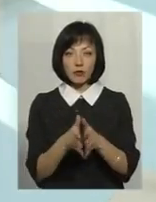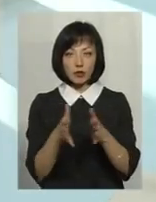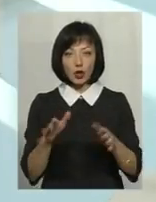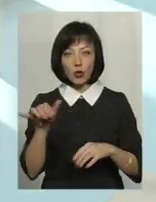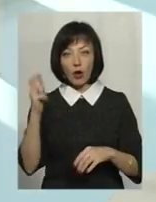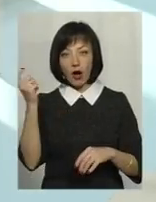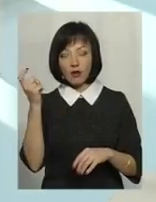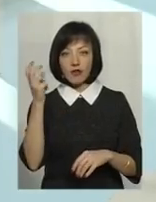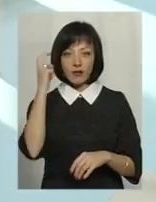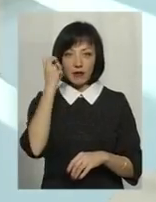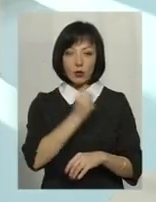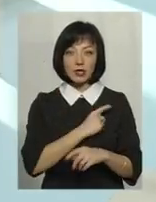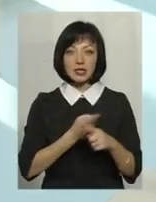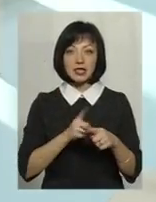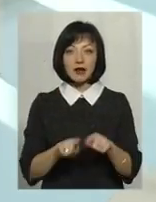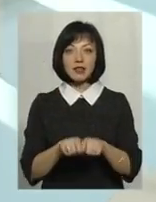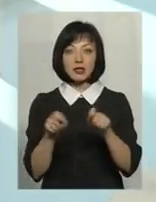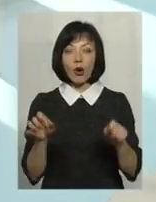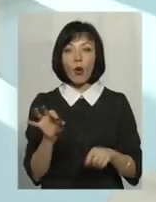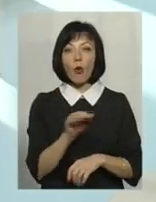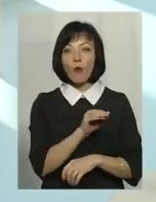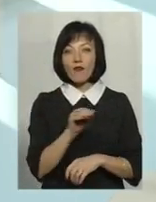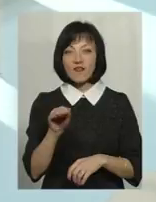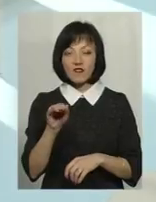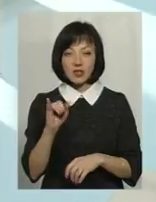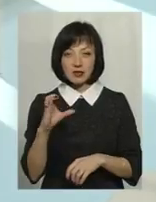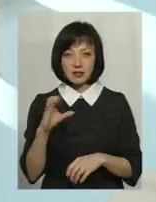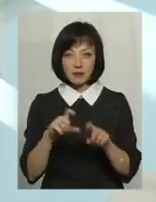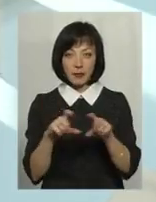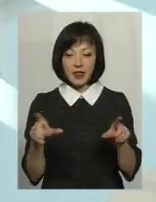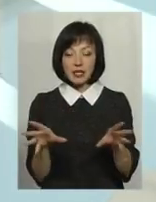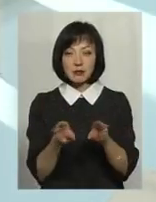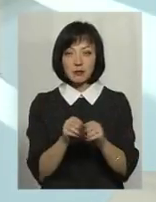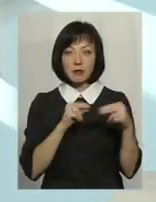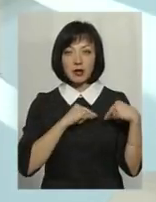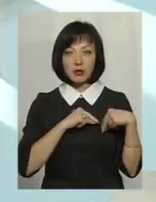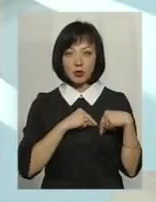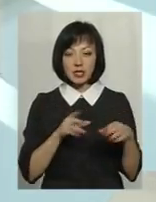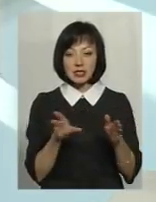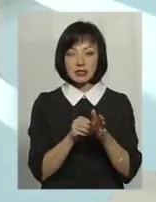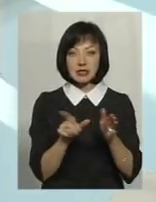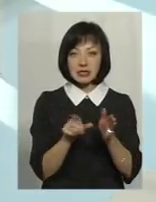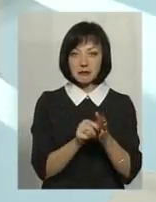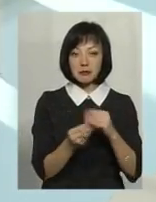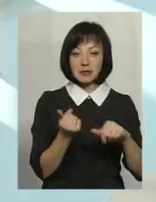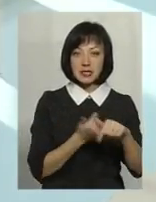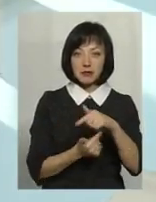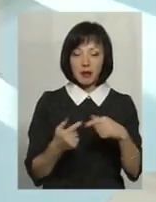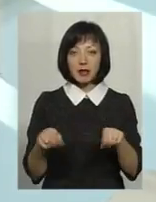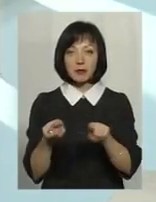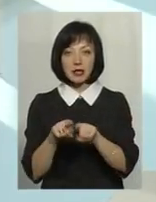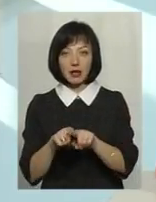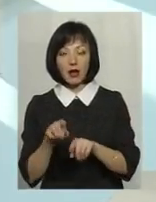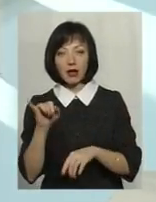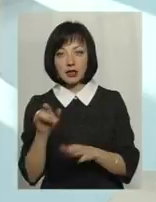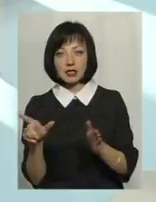Харкові, в Києві і в Одесі це відкриваються офіси. Офіси вони будуть співпрацювати як з бізнесменами, з підприємцями, так і з,